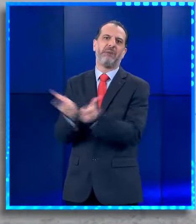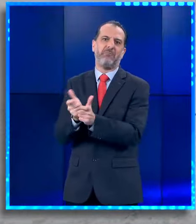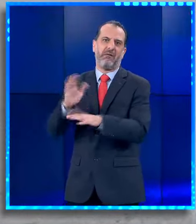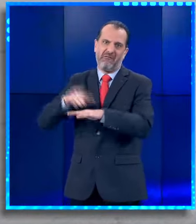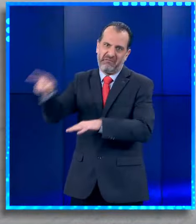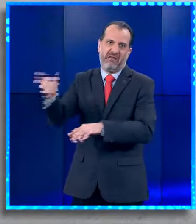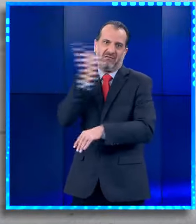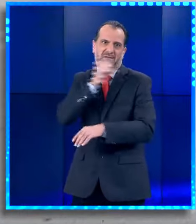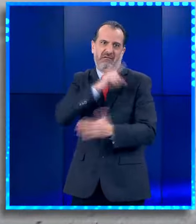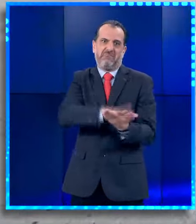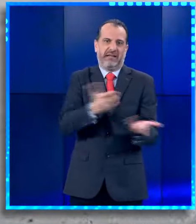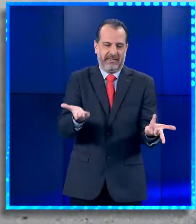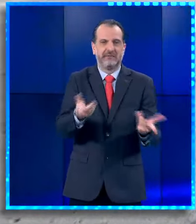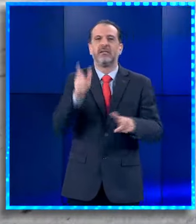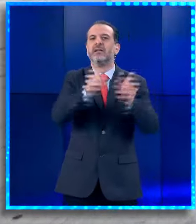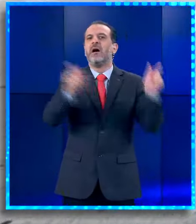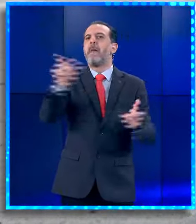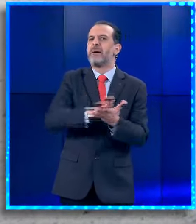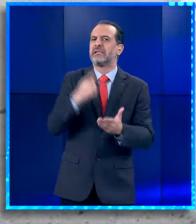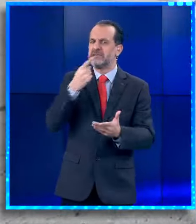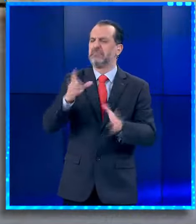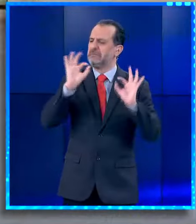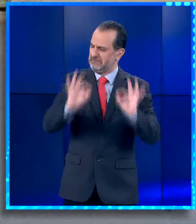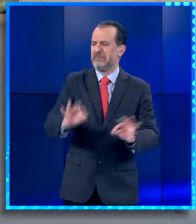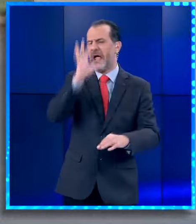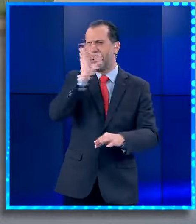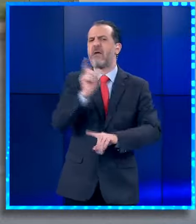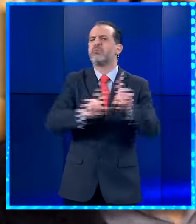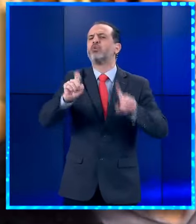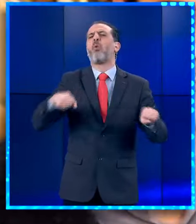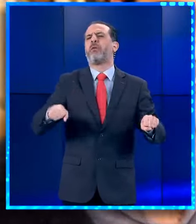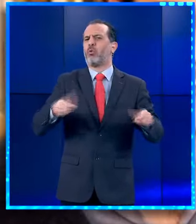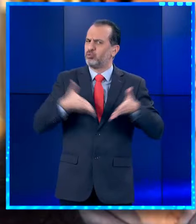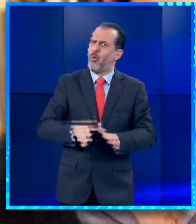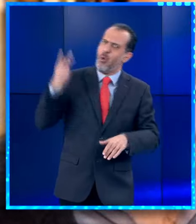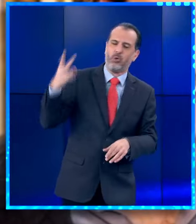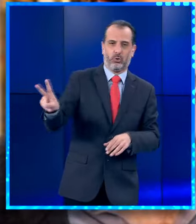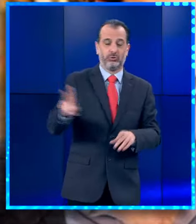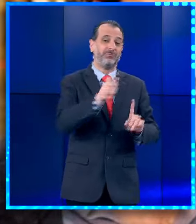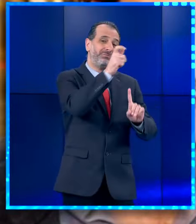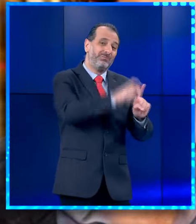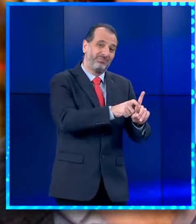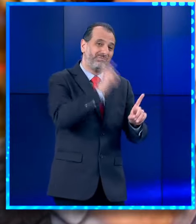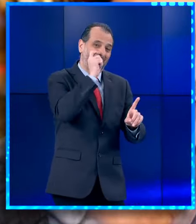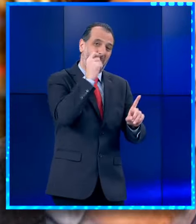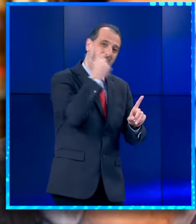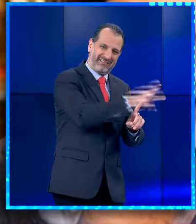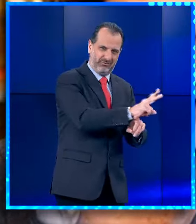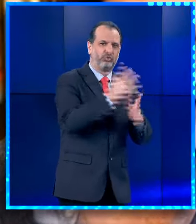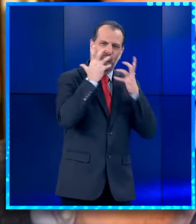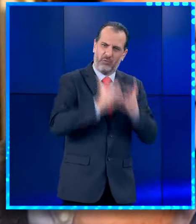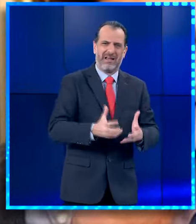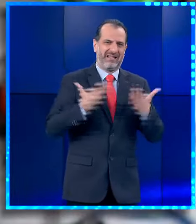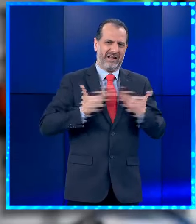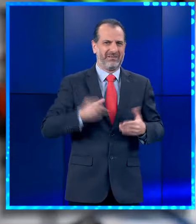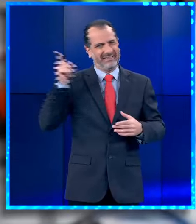ότι οι εμπλεκόμενοι παραδέχτηκαν την αλήθεια στους αστυνομικούς. Ο Μανώλης Παπακαλιάτης παραμένει για έκτη ημέρα στη Μονάδα Εντατικής Θεραπείας του Βενιζελιού